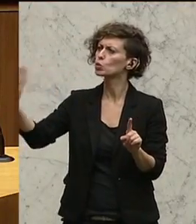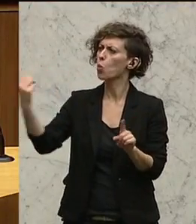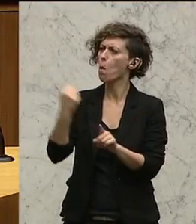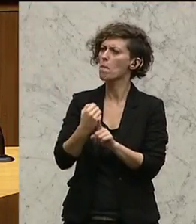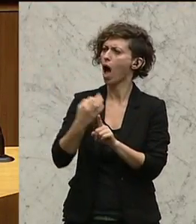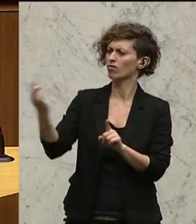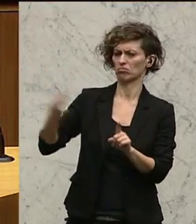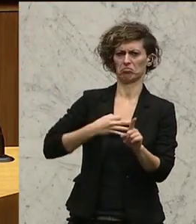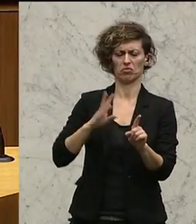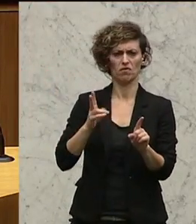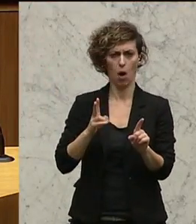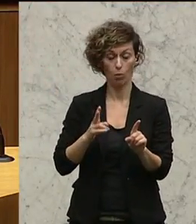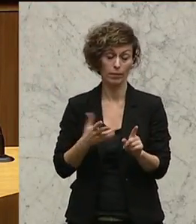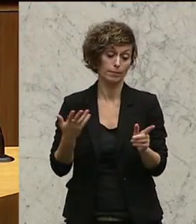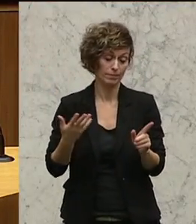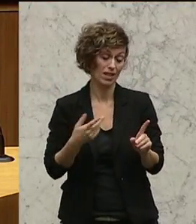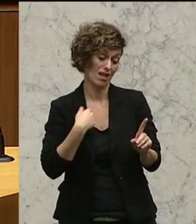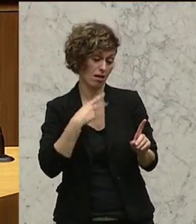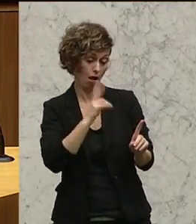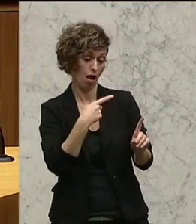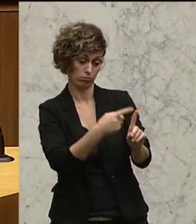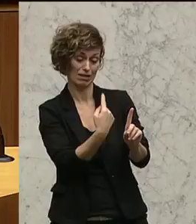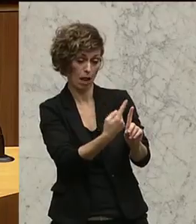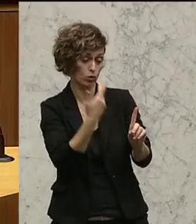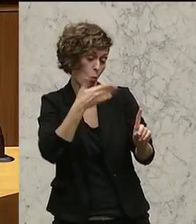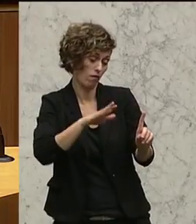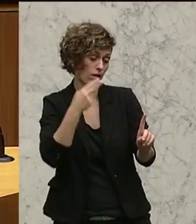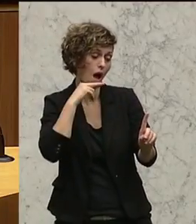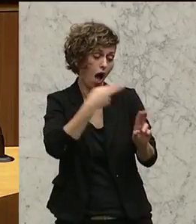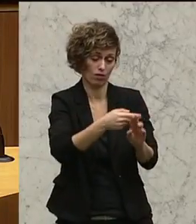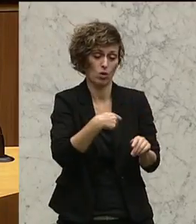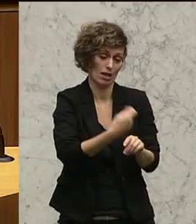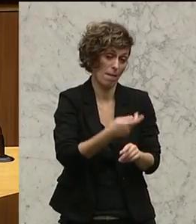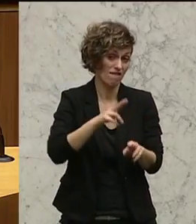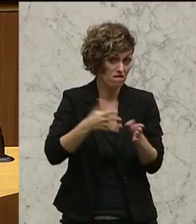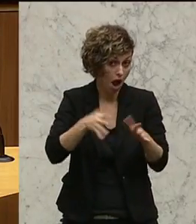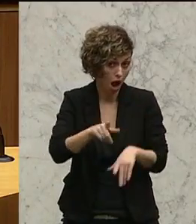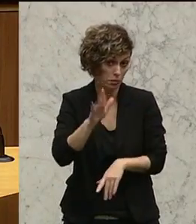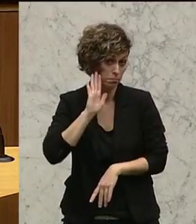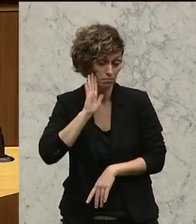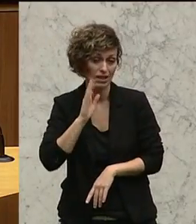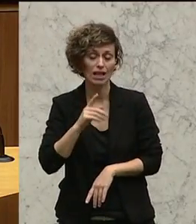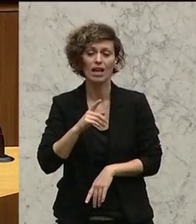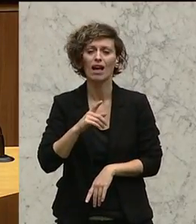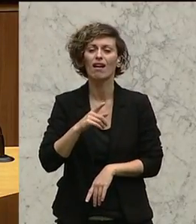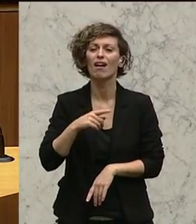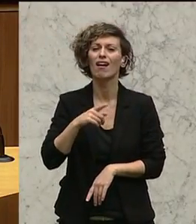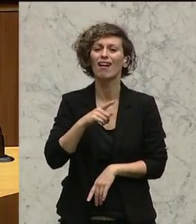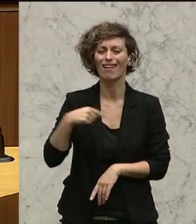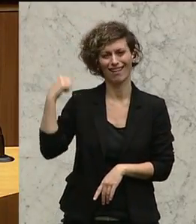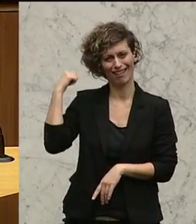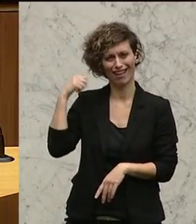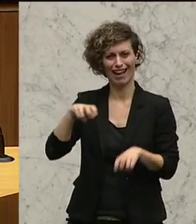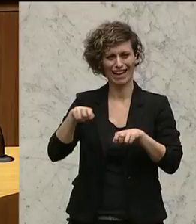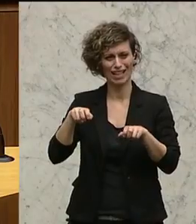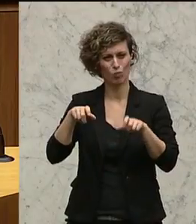Frau Rauwal, ich kann Ihnen eine Antwort geben, falls Sie zuhören. Das hat nicht den Anschein, dass die Herren da hinter mir auf der Regierungsbank sitzen.